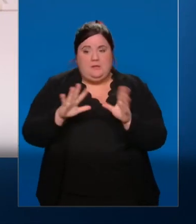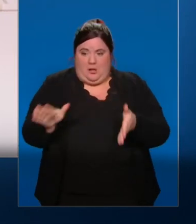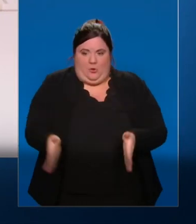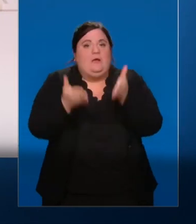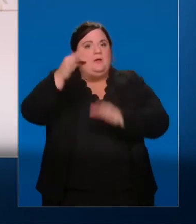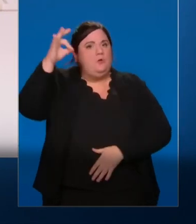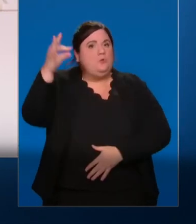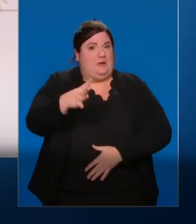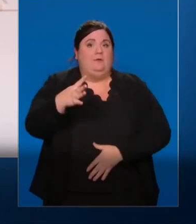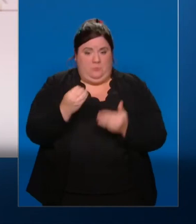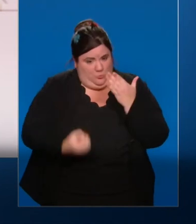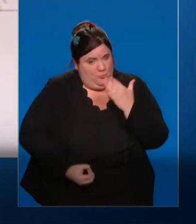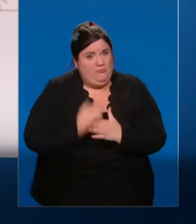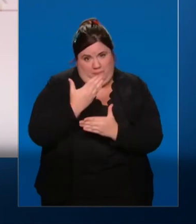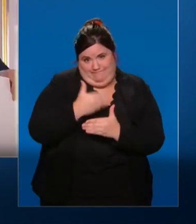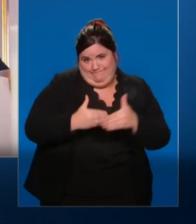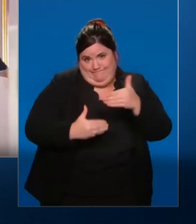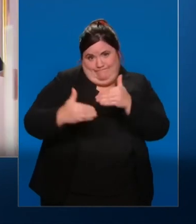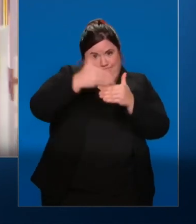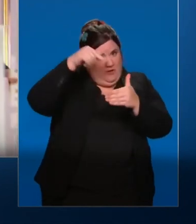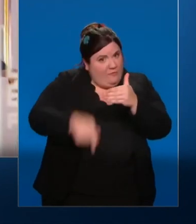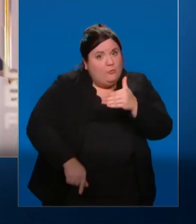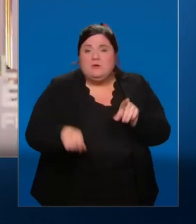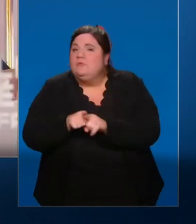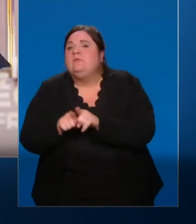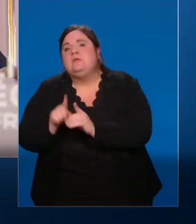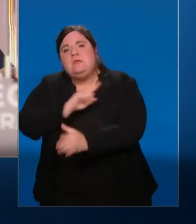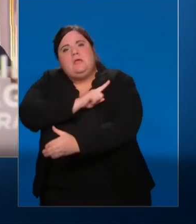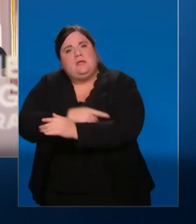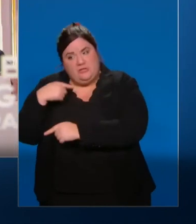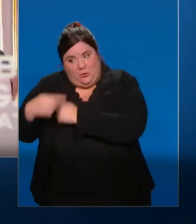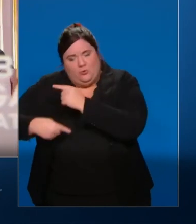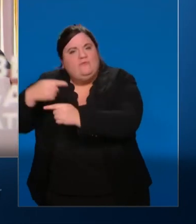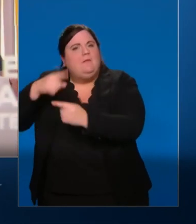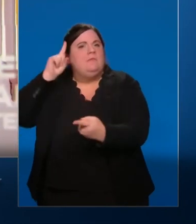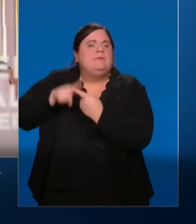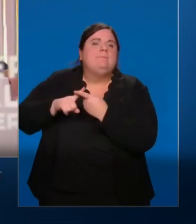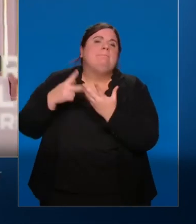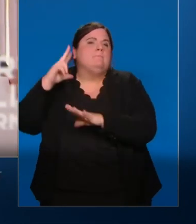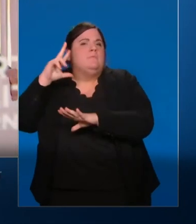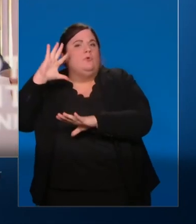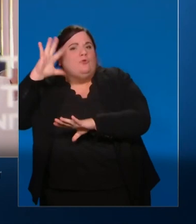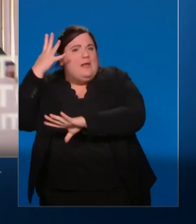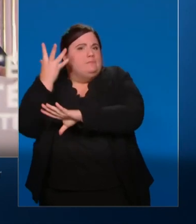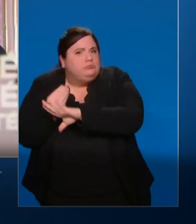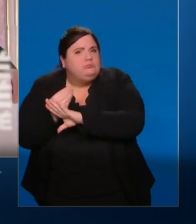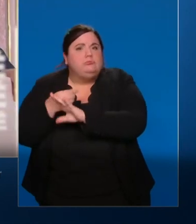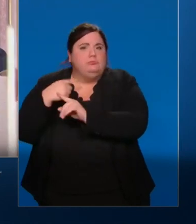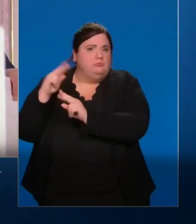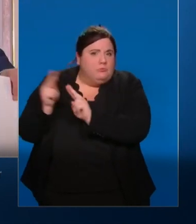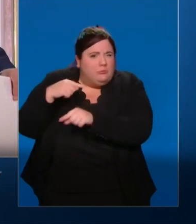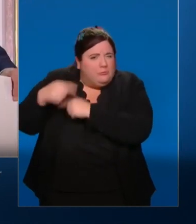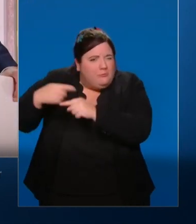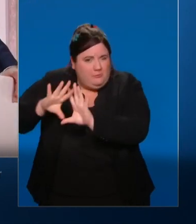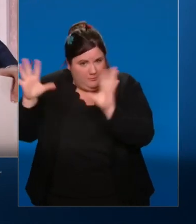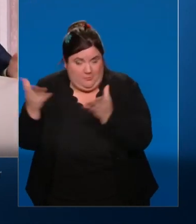développer les énergies renouvelables. Ces investissements nous permettront d'être à la hauteur de nos engagements. Au moment où nous allons